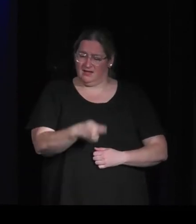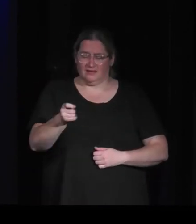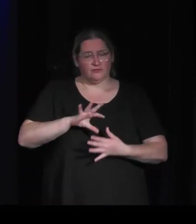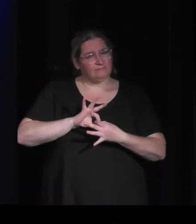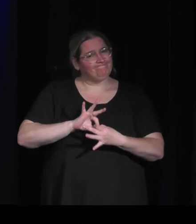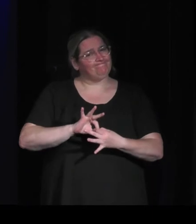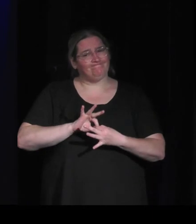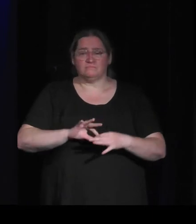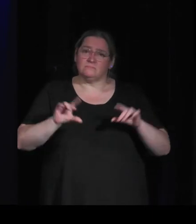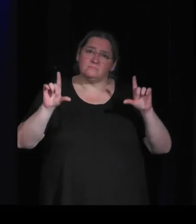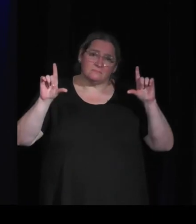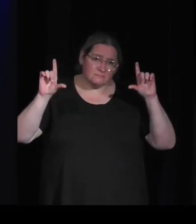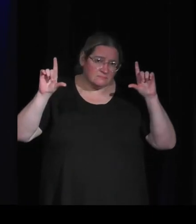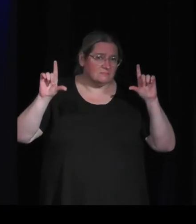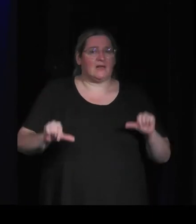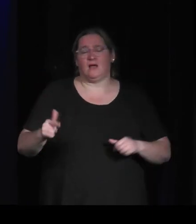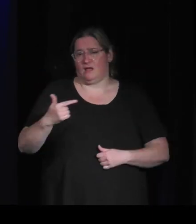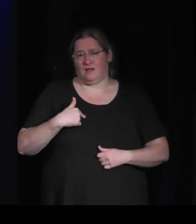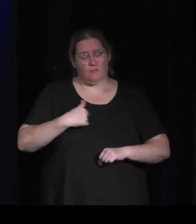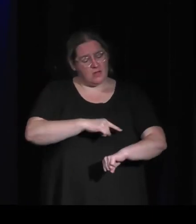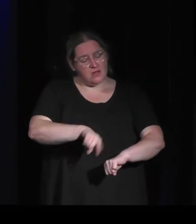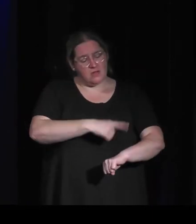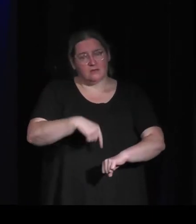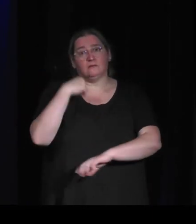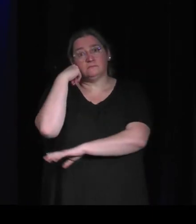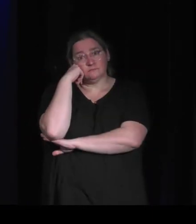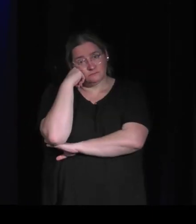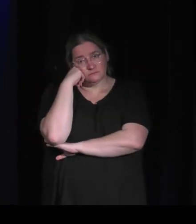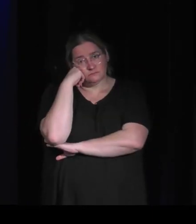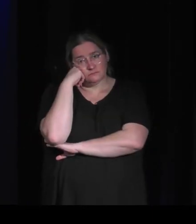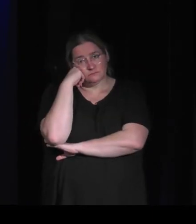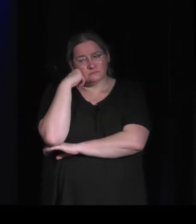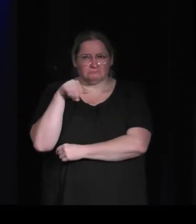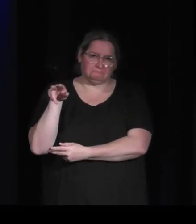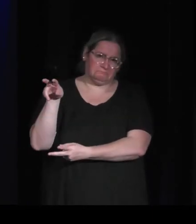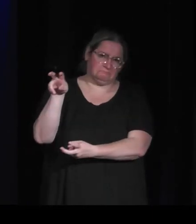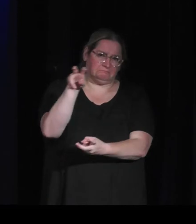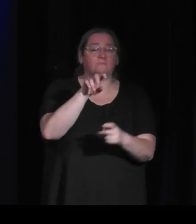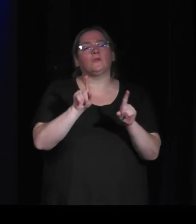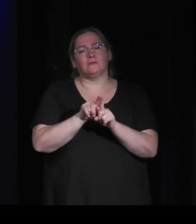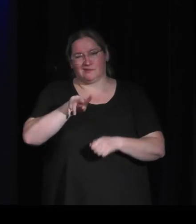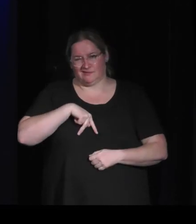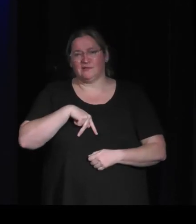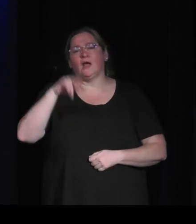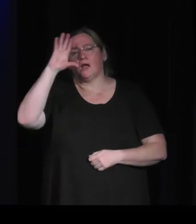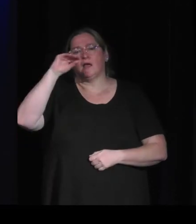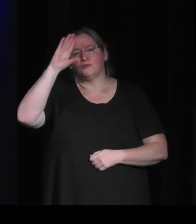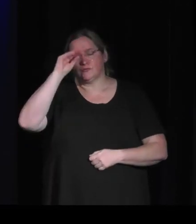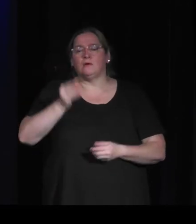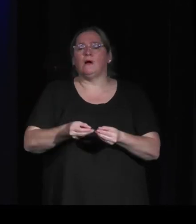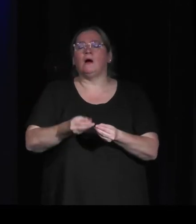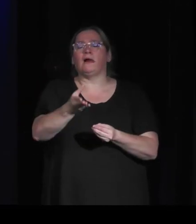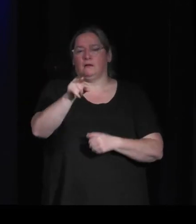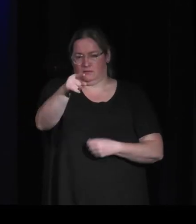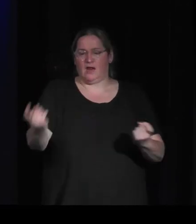et j'ai vraiment pris beaucoup de temps à l'observer et c'est assez rigolo parce que ça fait partie des exercices que je donne aussi à mes étudiants. Parfois, je leur dis dessinez-moi un banc